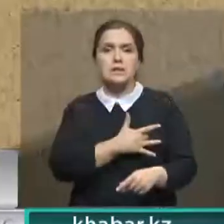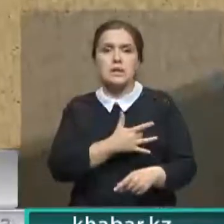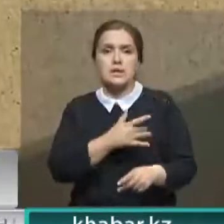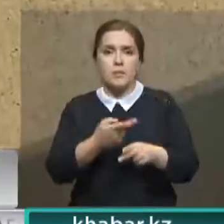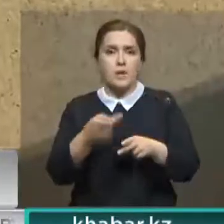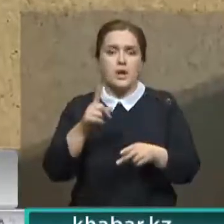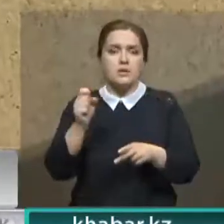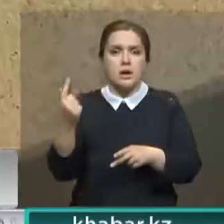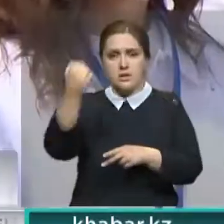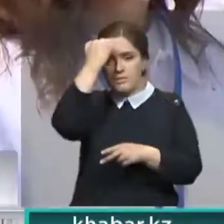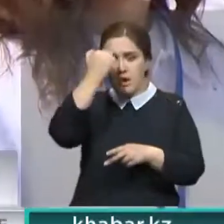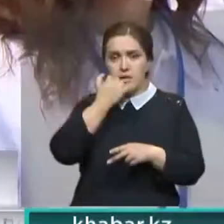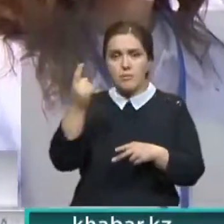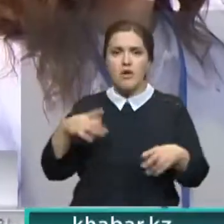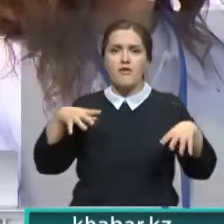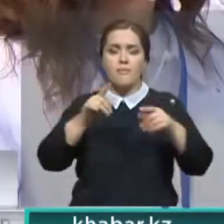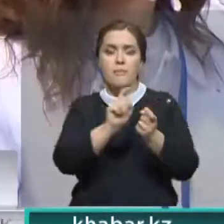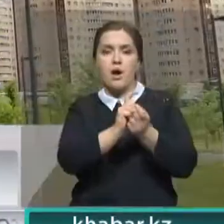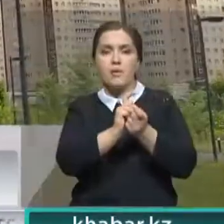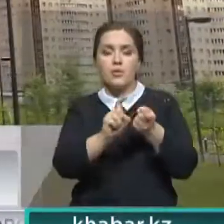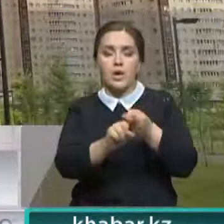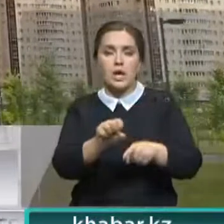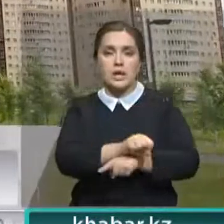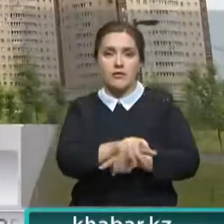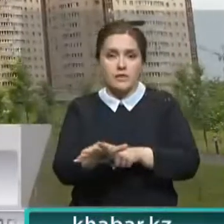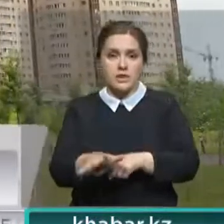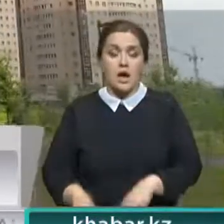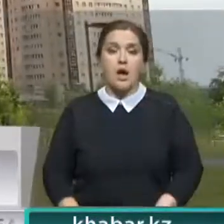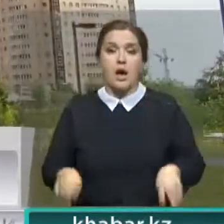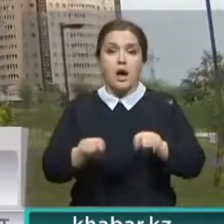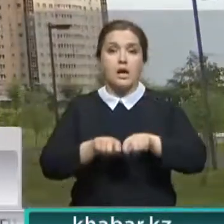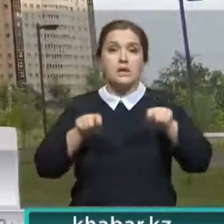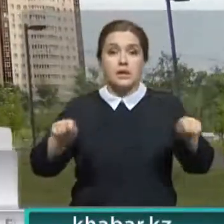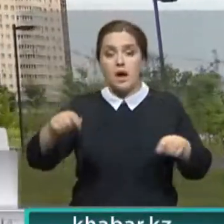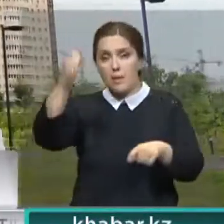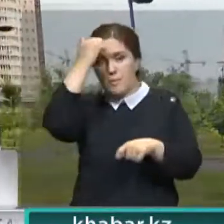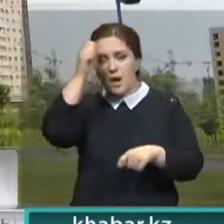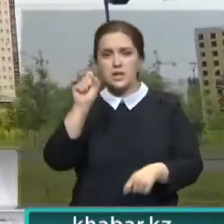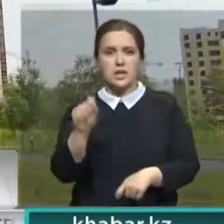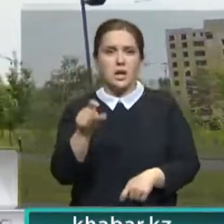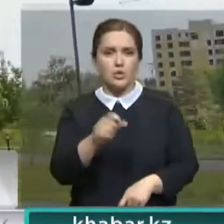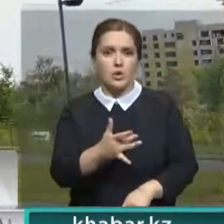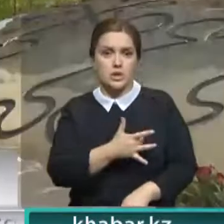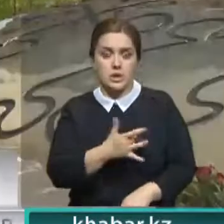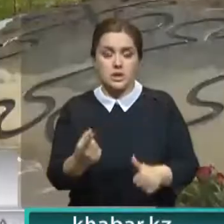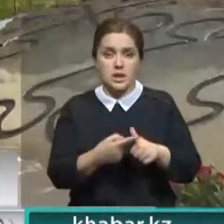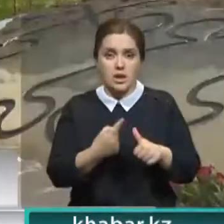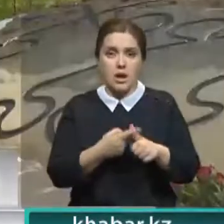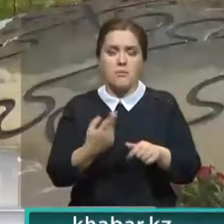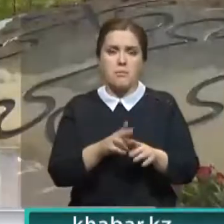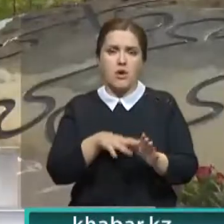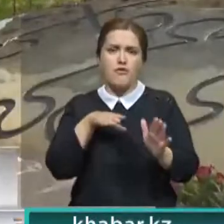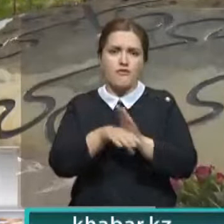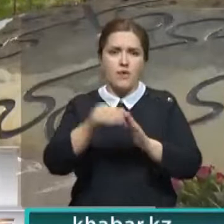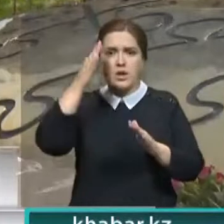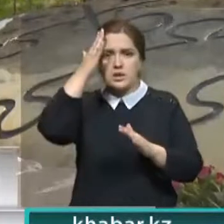общий вклад медиков в борьбу с коронавирусом. Открытие мемориала Алтен-Джурек символизирует солидарность и